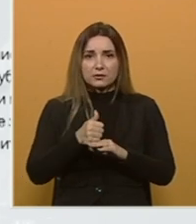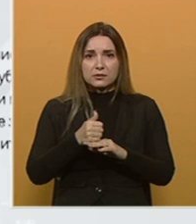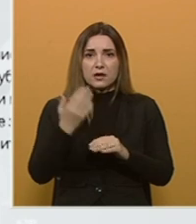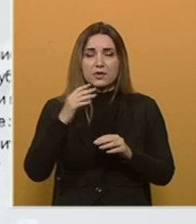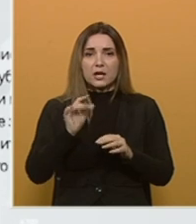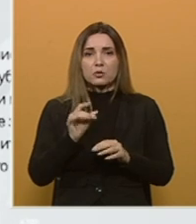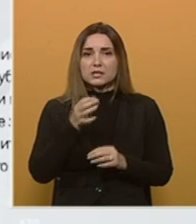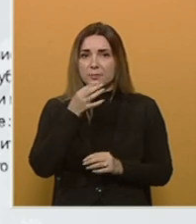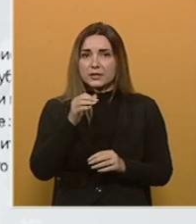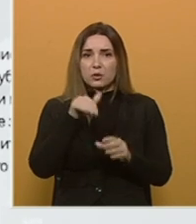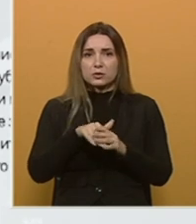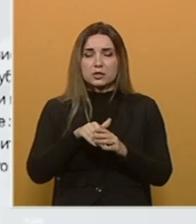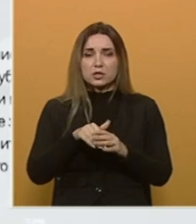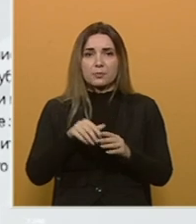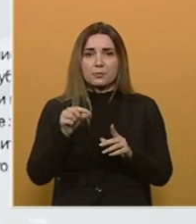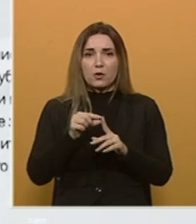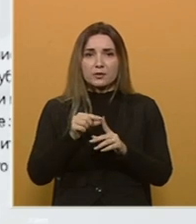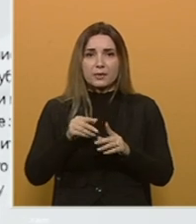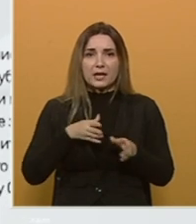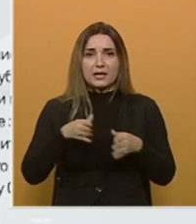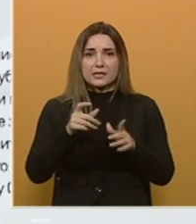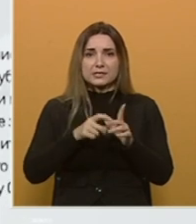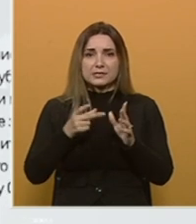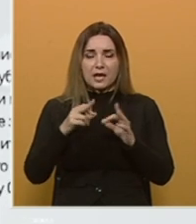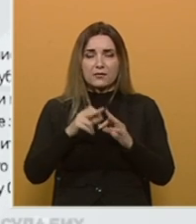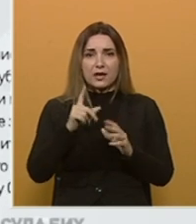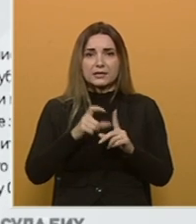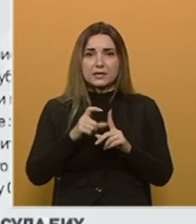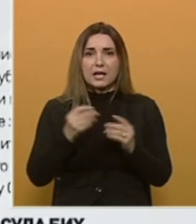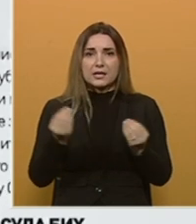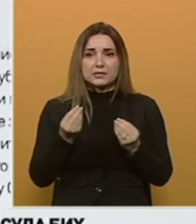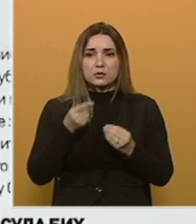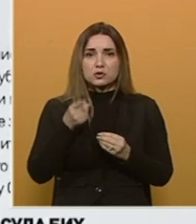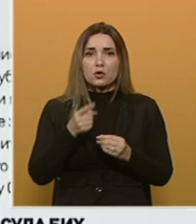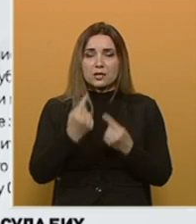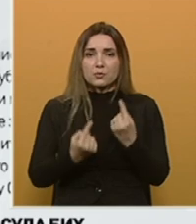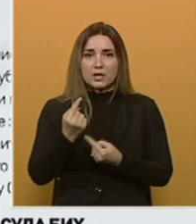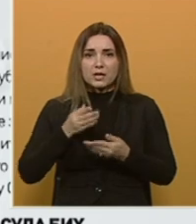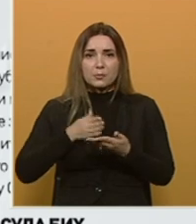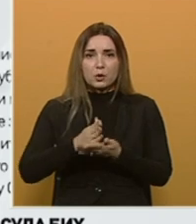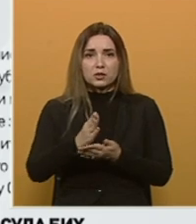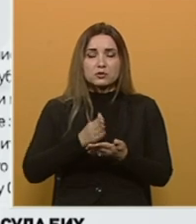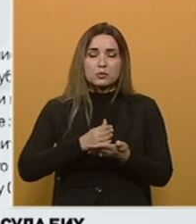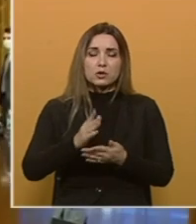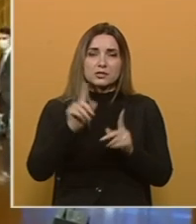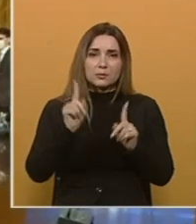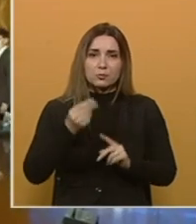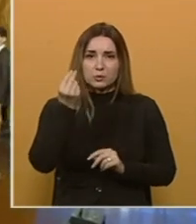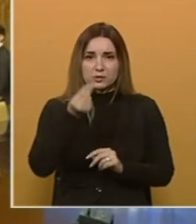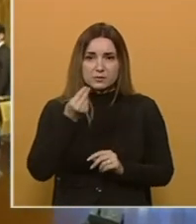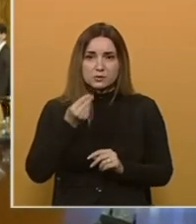regulisanjem pitanja unutrašnje plovidbe na rijeci Savi i Drini samo zato što one u određenom dijelu protiču kroz Republiku Srpsku.